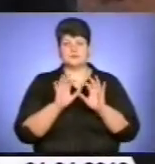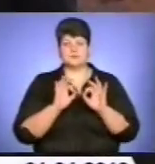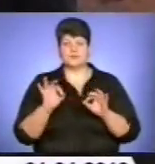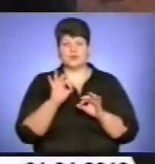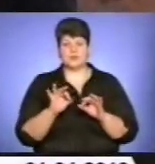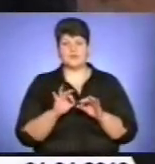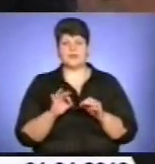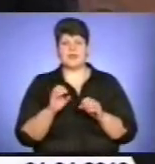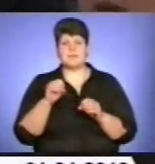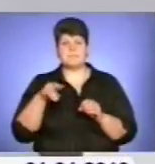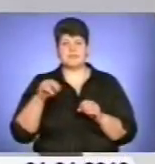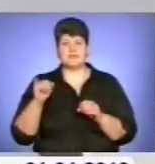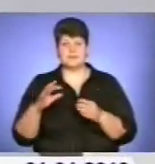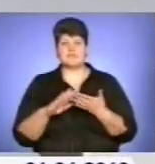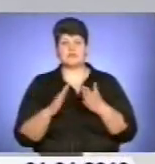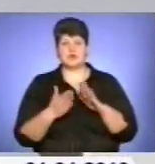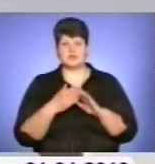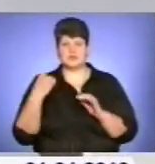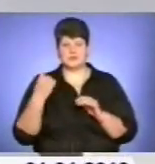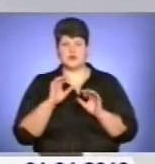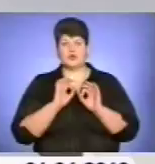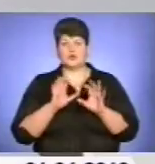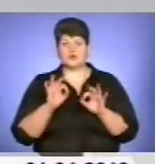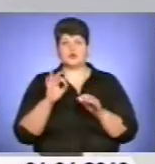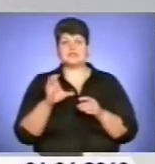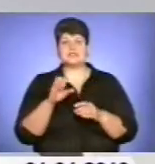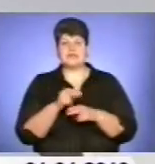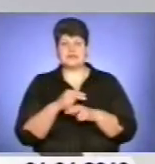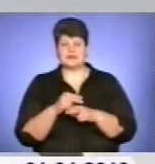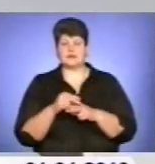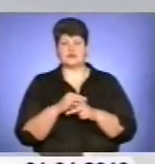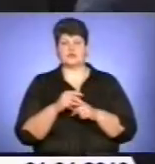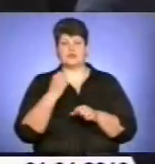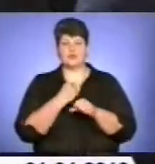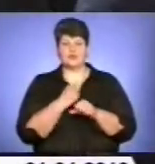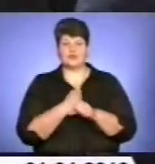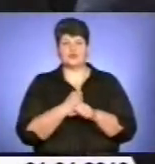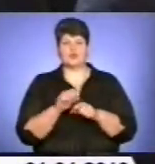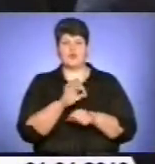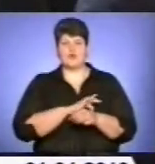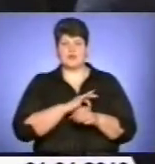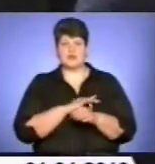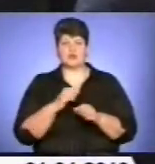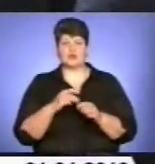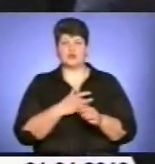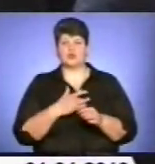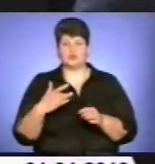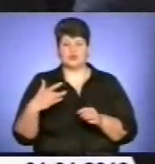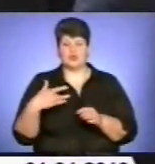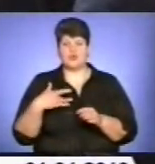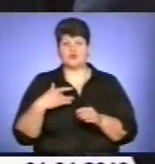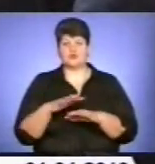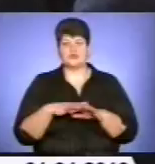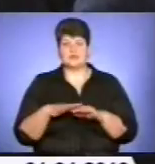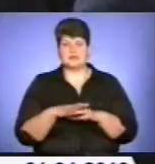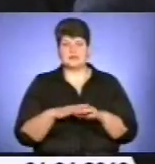епідемситуацію в області, розповіли про санітарно-освітню роботу з профілактики туберкульозу серед населення. Ознайомили із причинами,